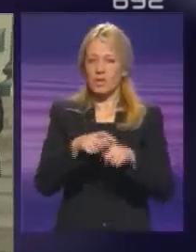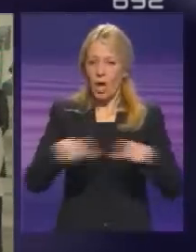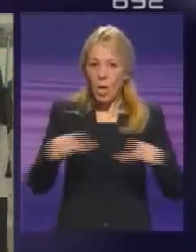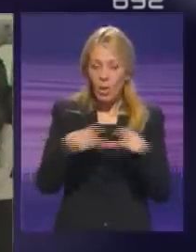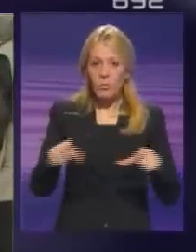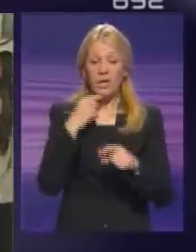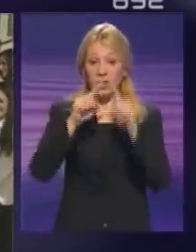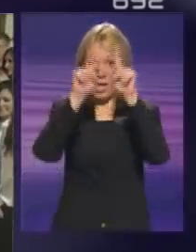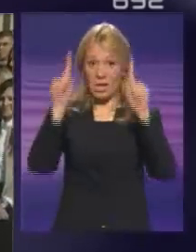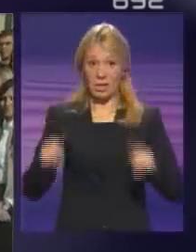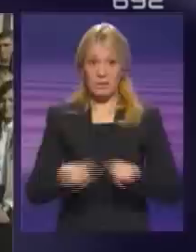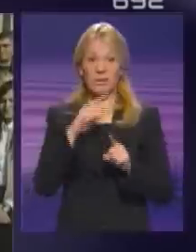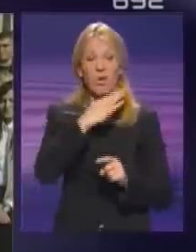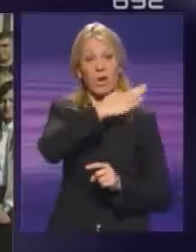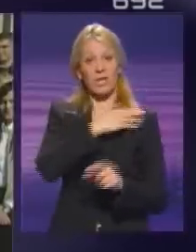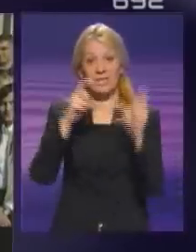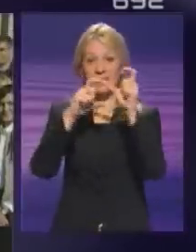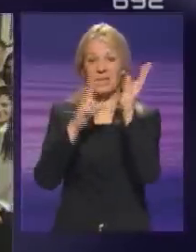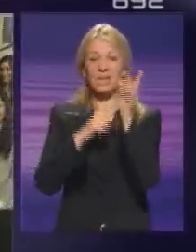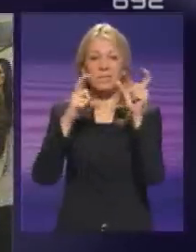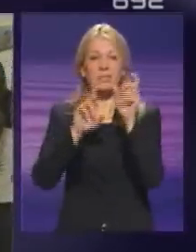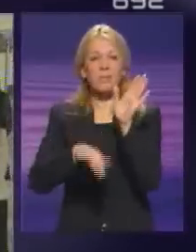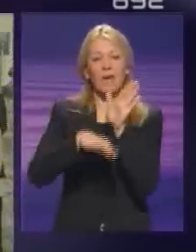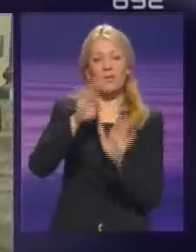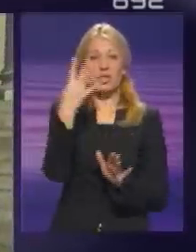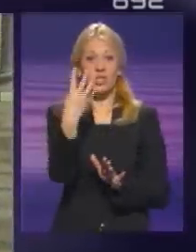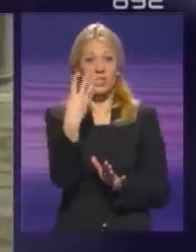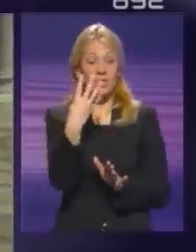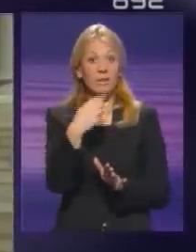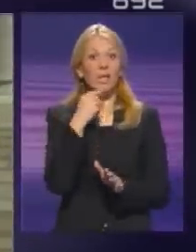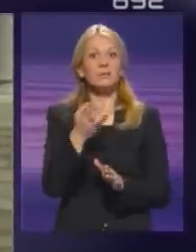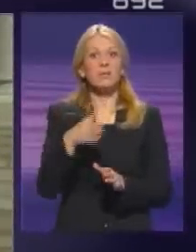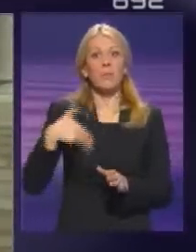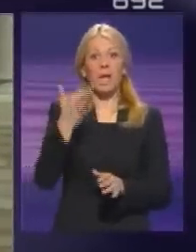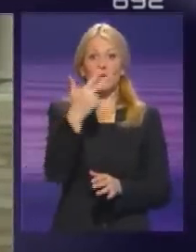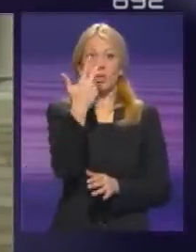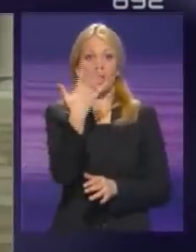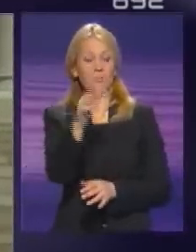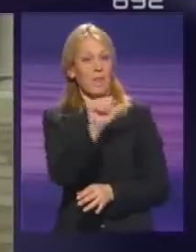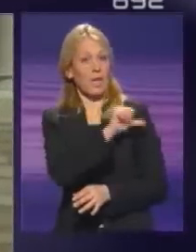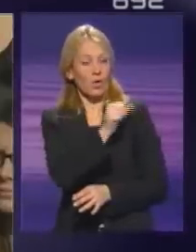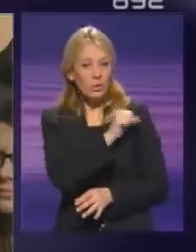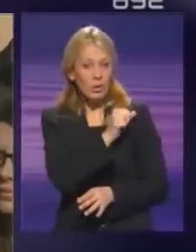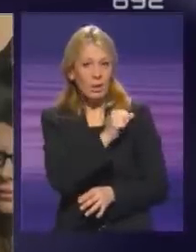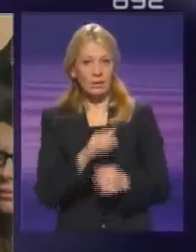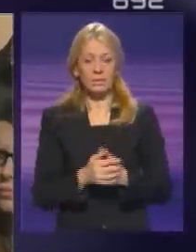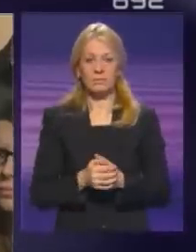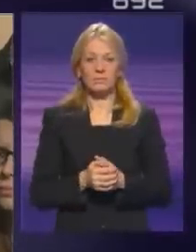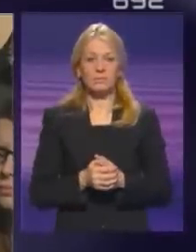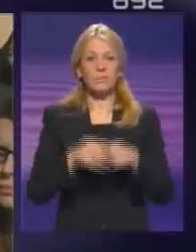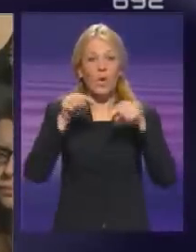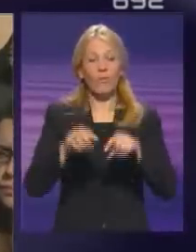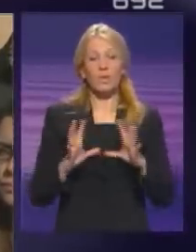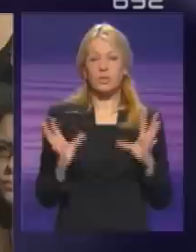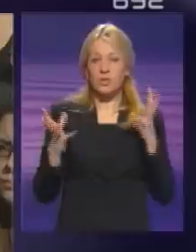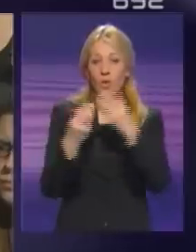da na listi čiji je nosilac SNS-a ima više od 40 kandidata mlađih od 35 godina. Ovde se je